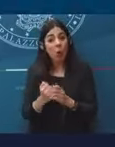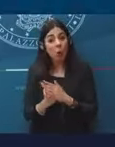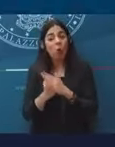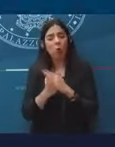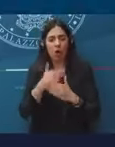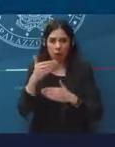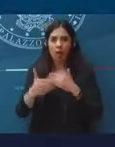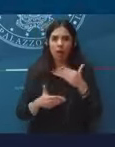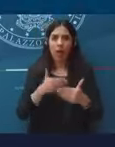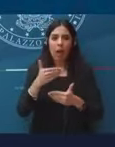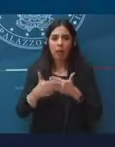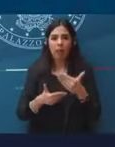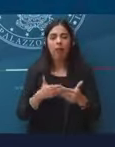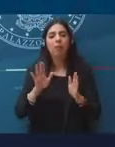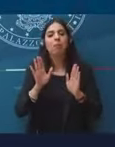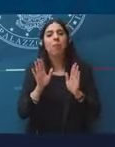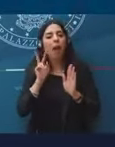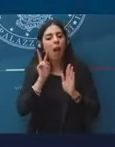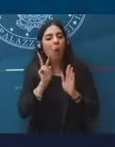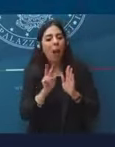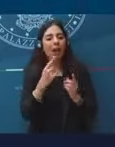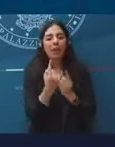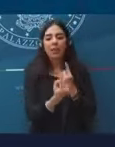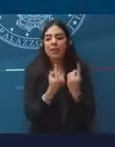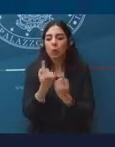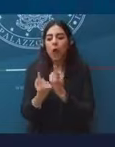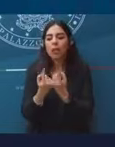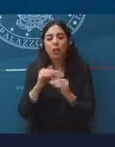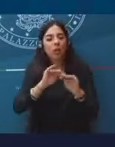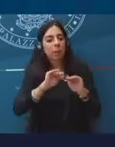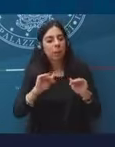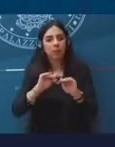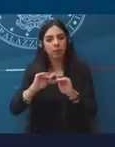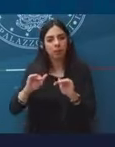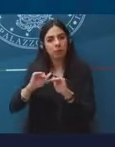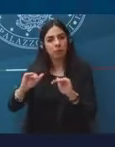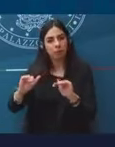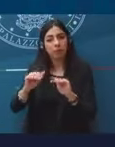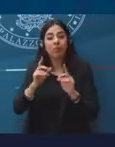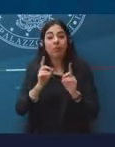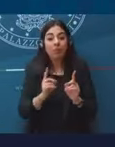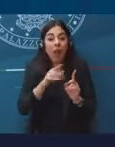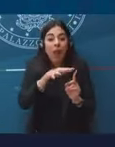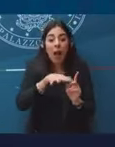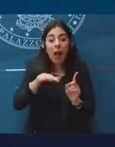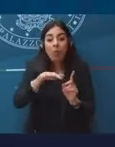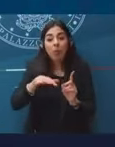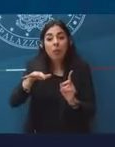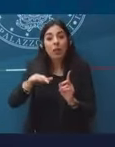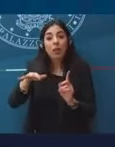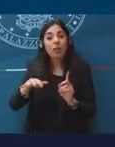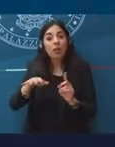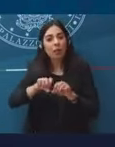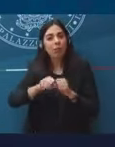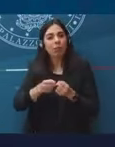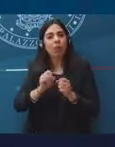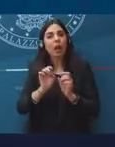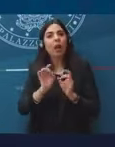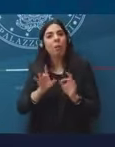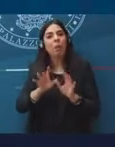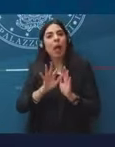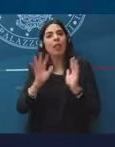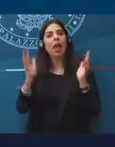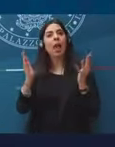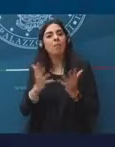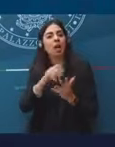distinguendo le diverse situazioni e cercando di tenere conto anche di come i diversi ambiti hanno reagito, a secondo dell'impatto della pandemia, a secondo anche